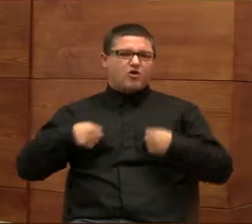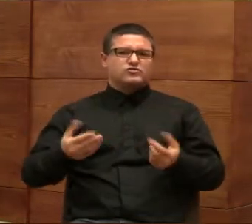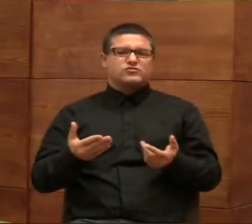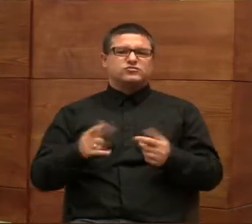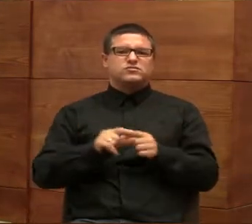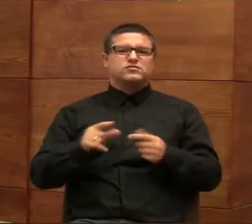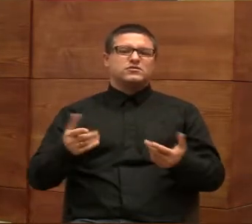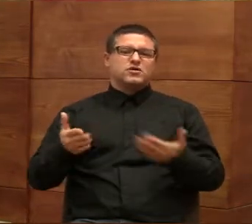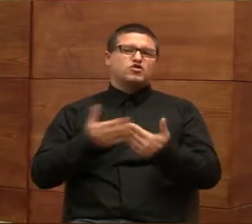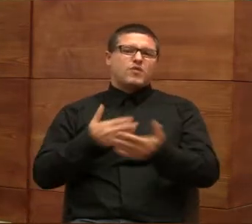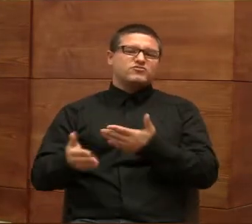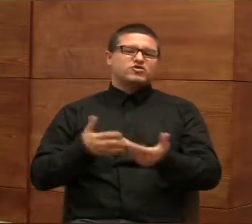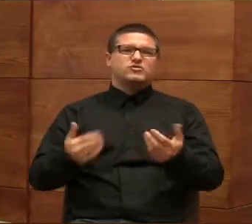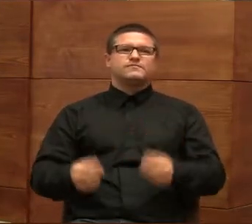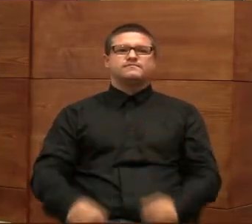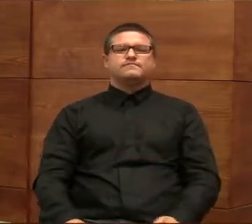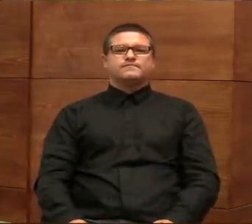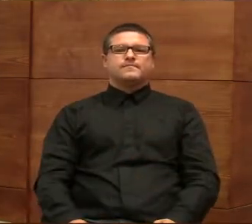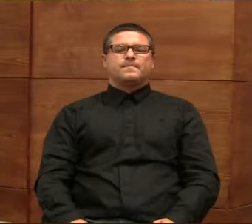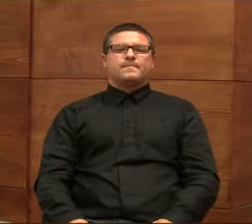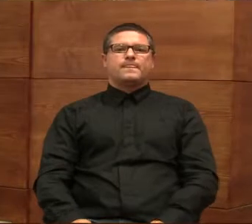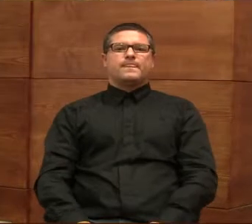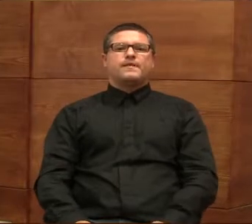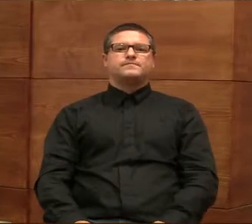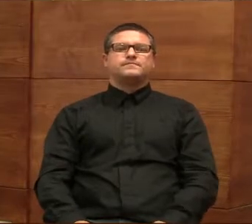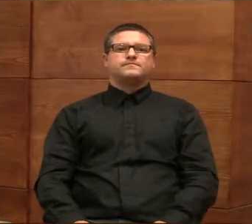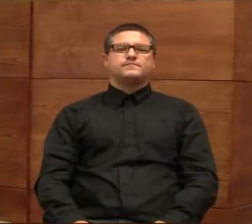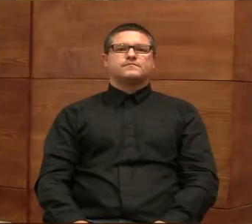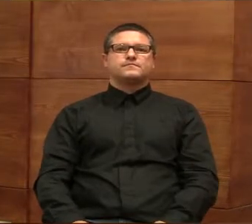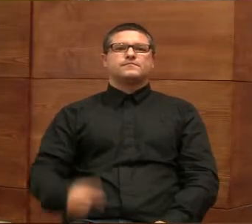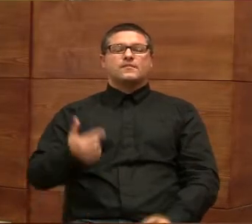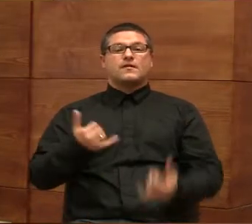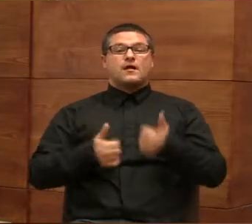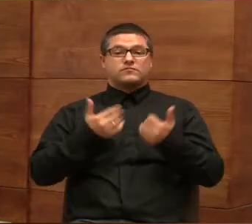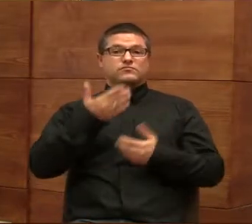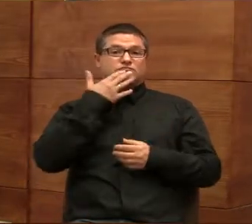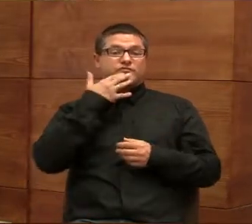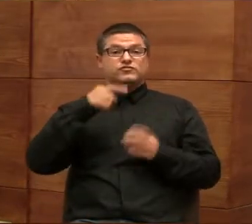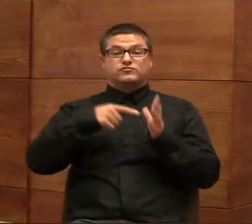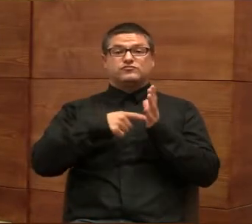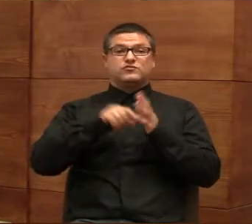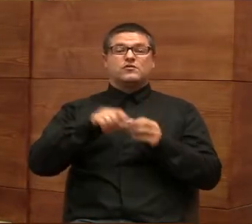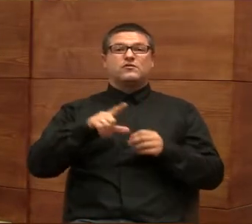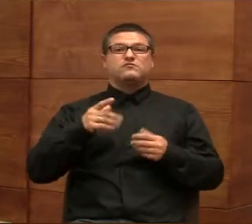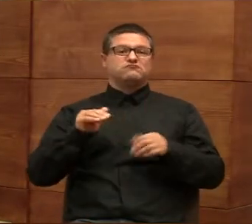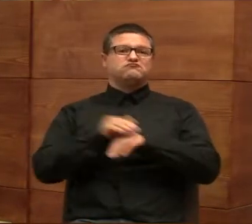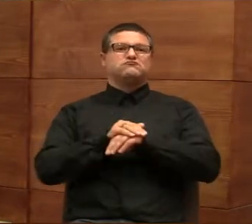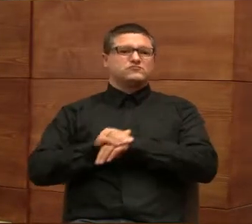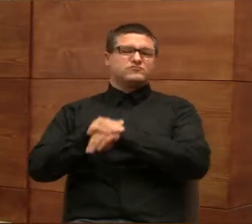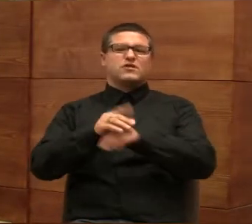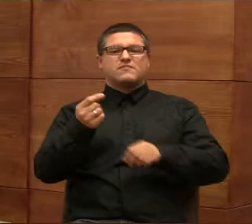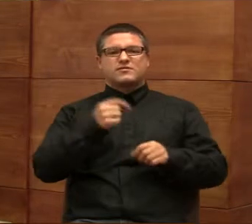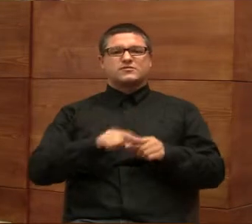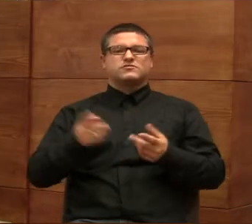osób słabszych. Dziękuję bardzo. Pan z Państwa panu Wysokowiński. Czy mój Państwo, żeby mówić o tutaj roli partnerstwa, dla którego